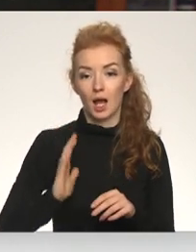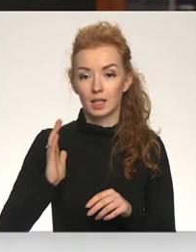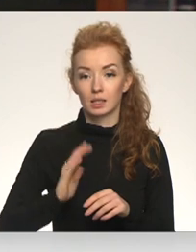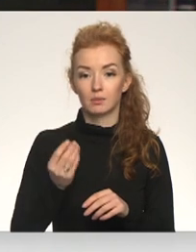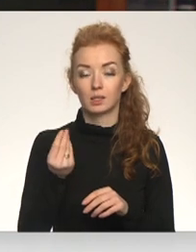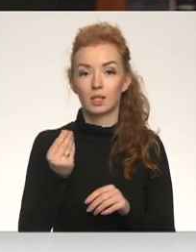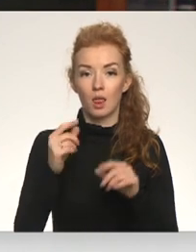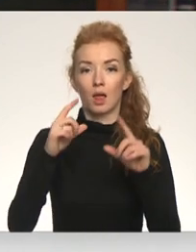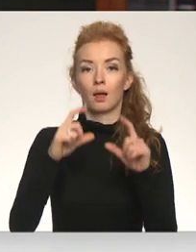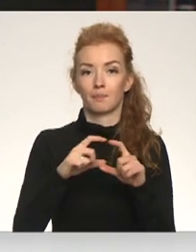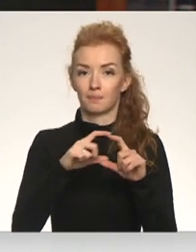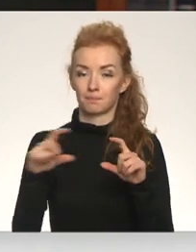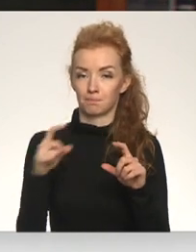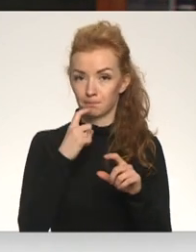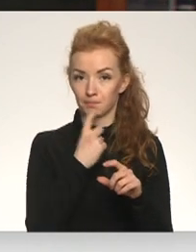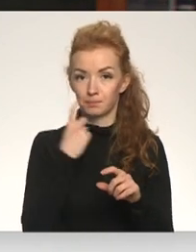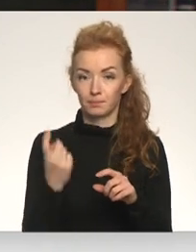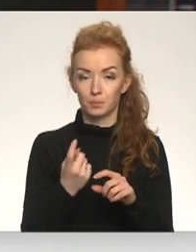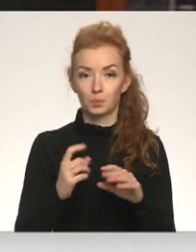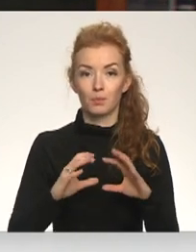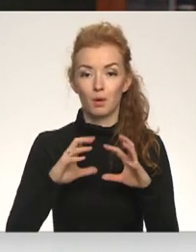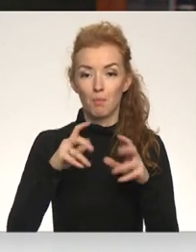ka cena stabilizēsies. Es domāju, pasaules biržas cenas.